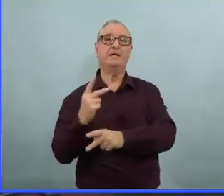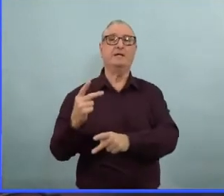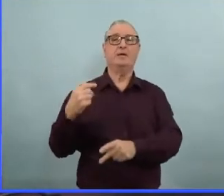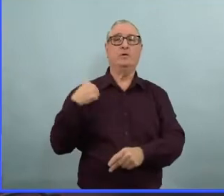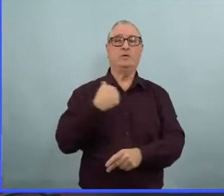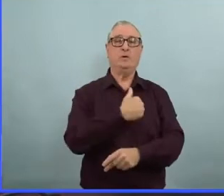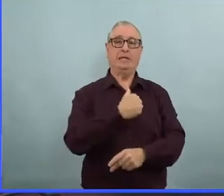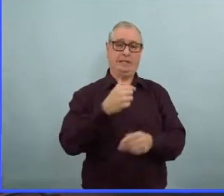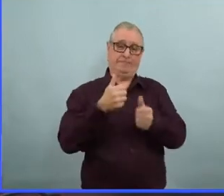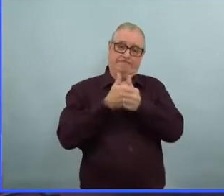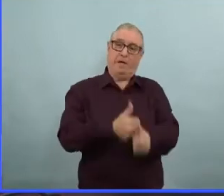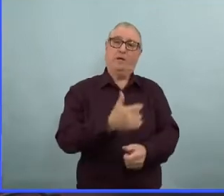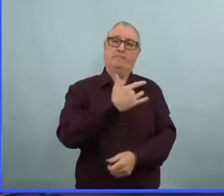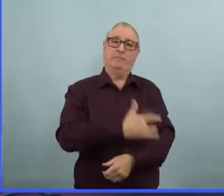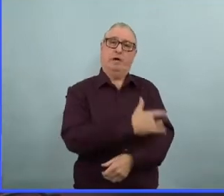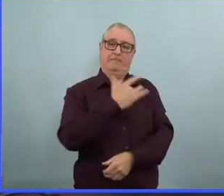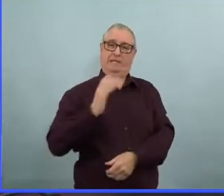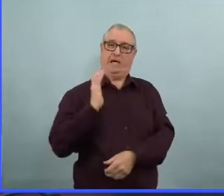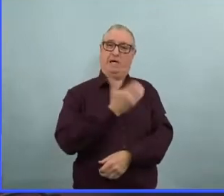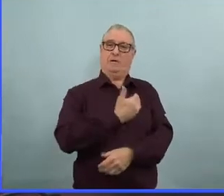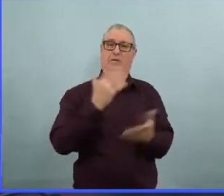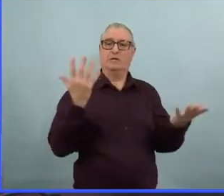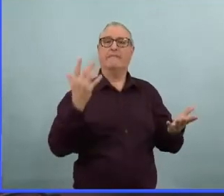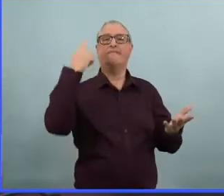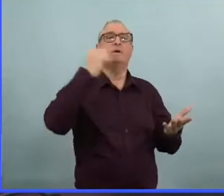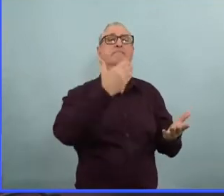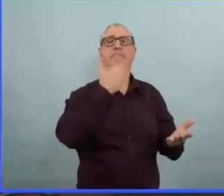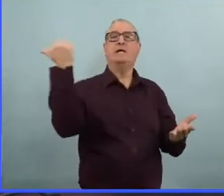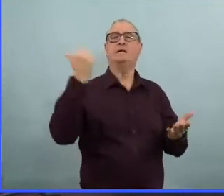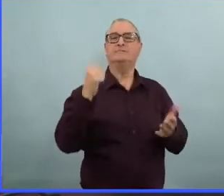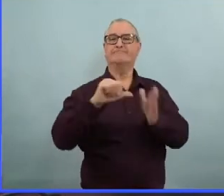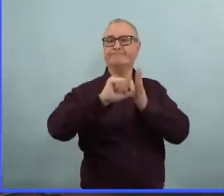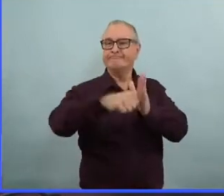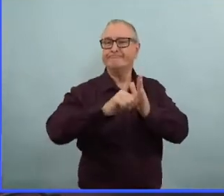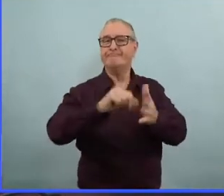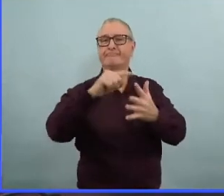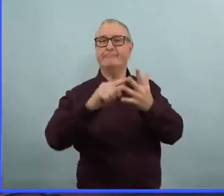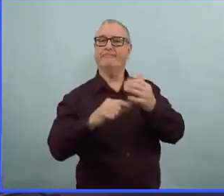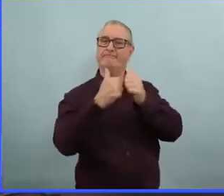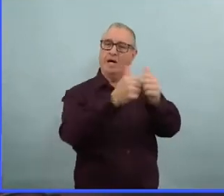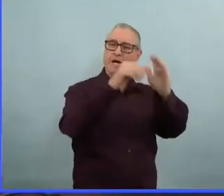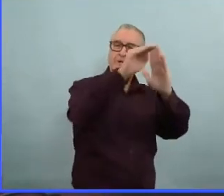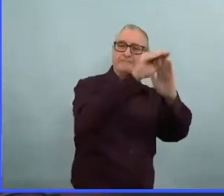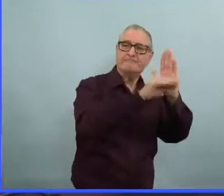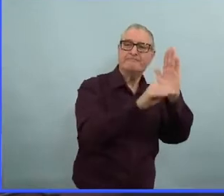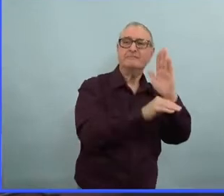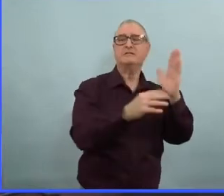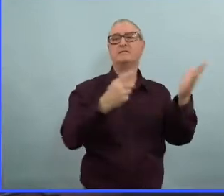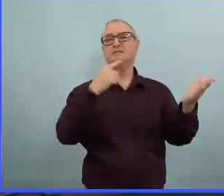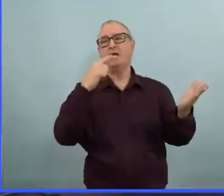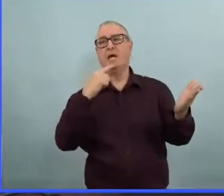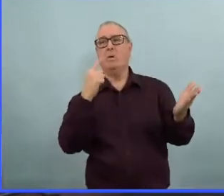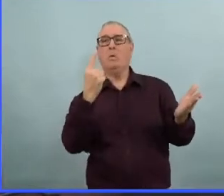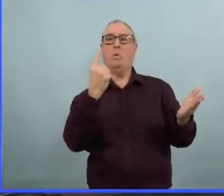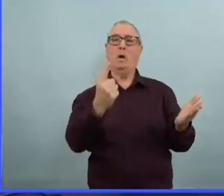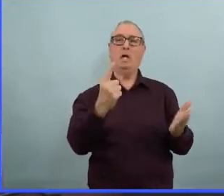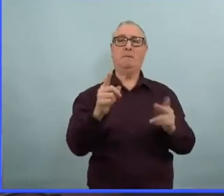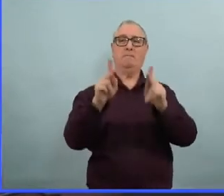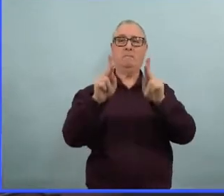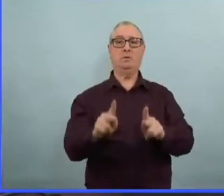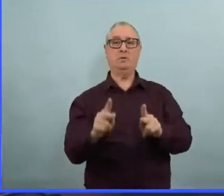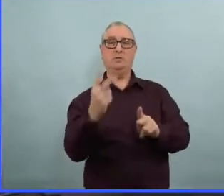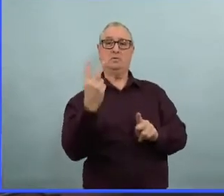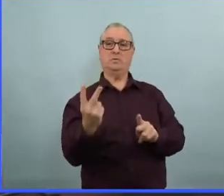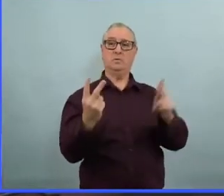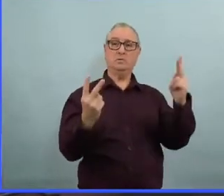mais on met en place des ordres qui ne sont pas faciles à faire respecter. Alors, de quelle manière est-ce qu'on va faire que les choses soient claires pour